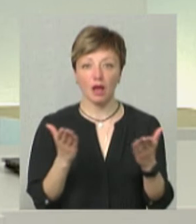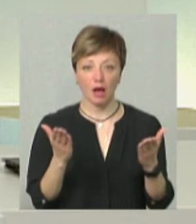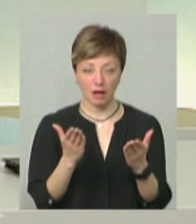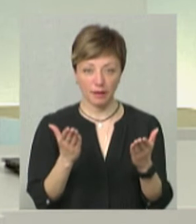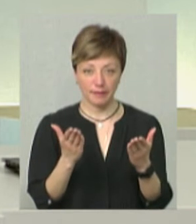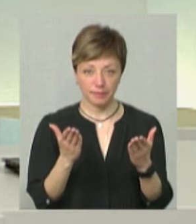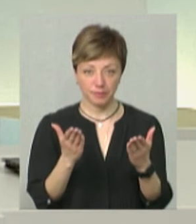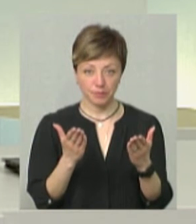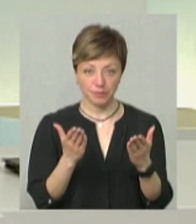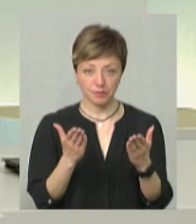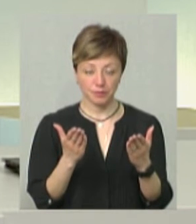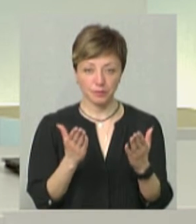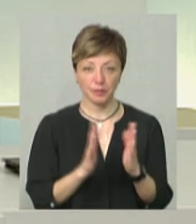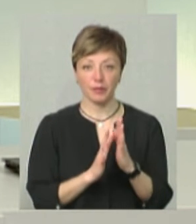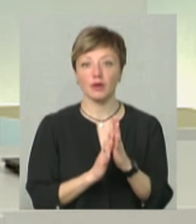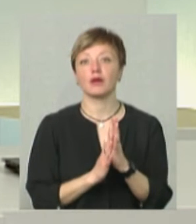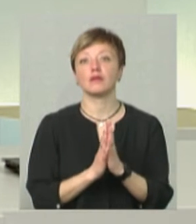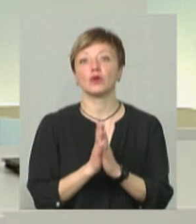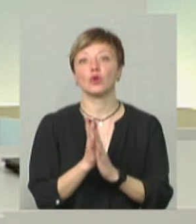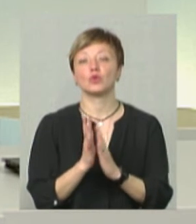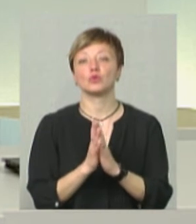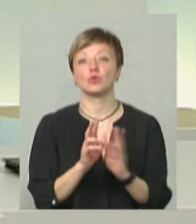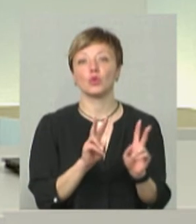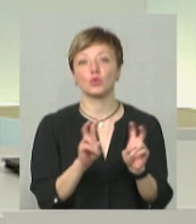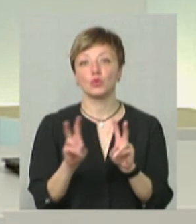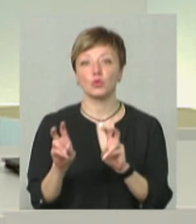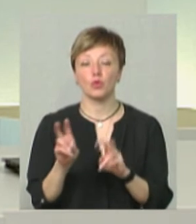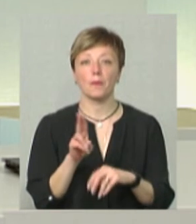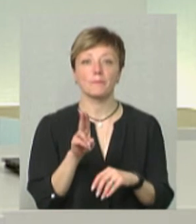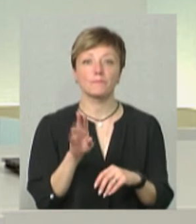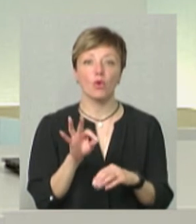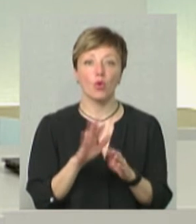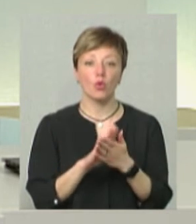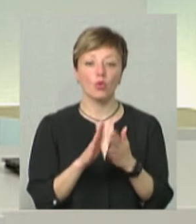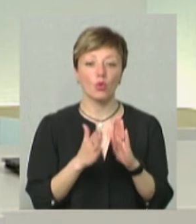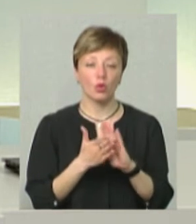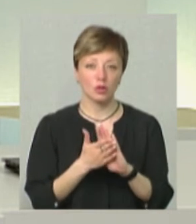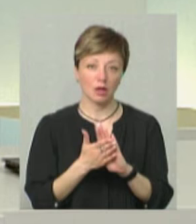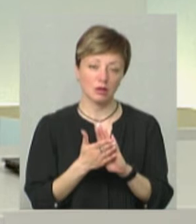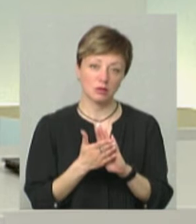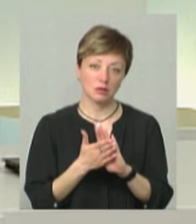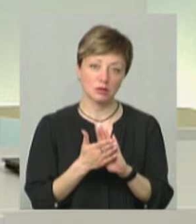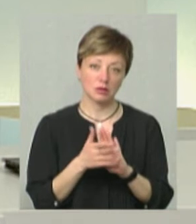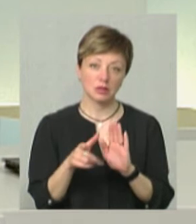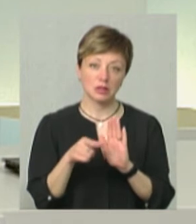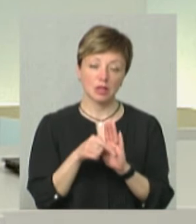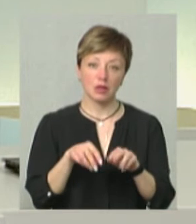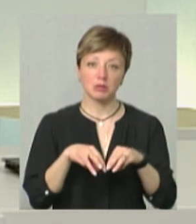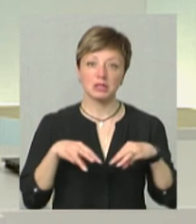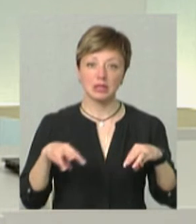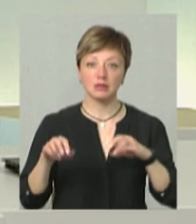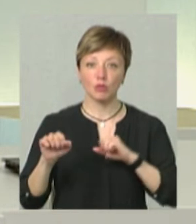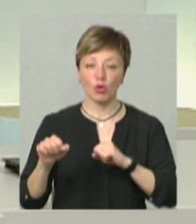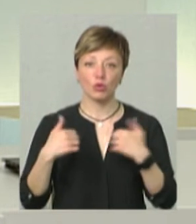вирощують культури по угодах з Міністерством